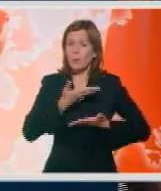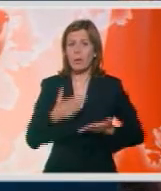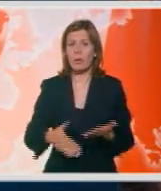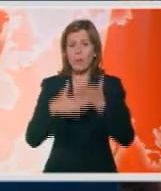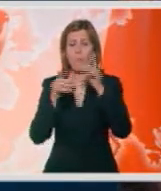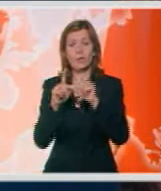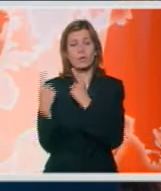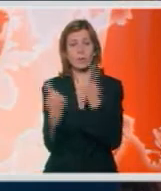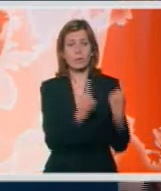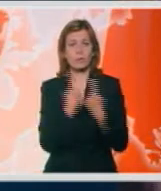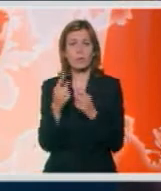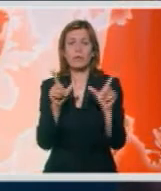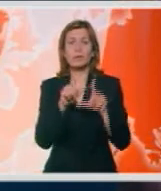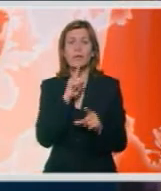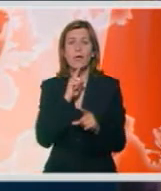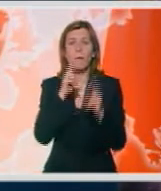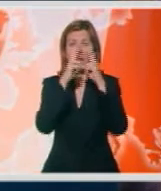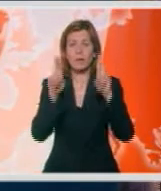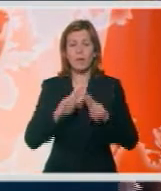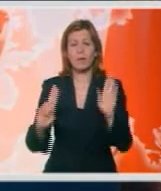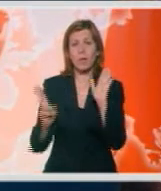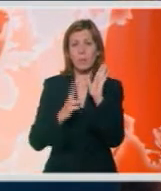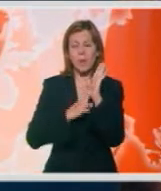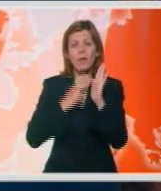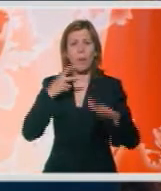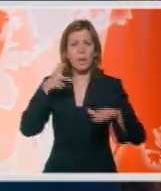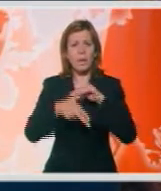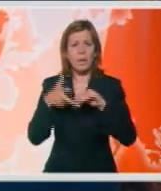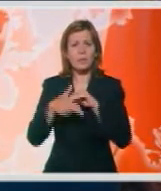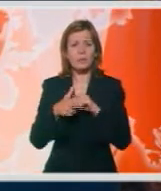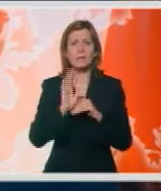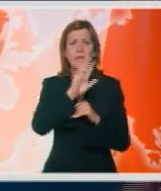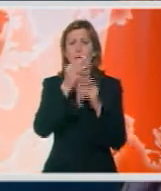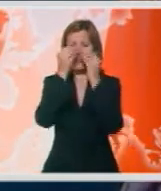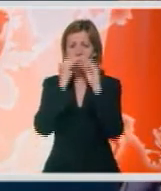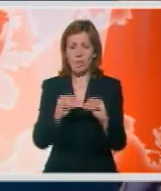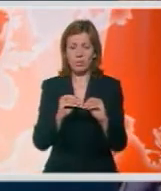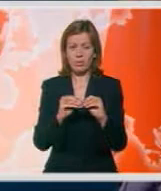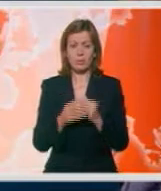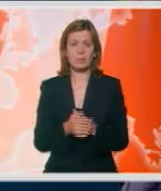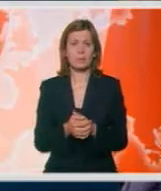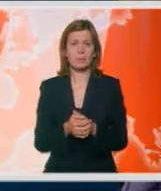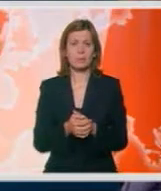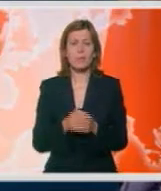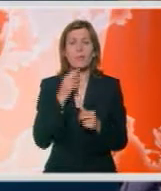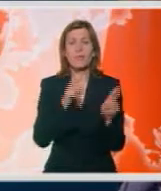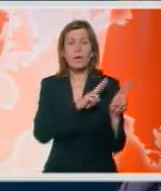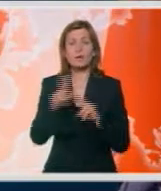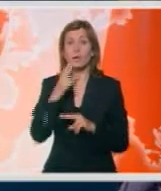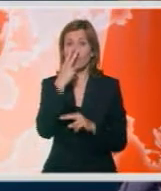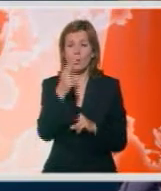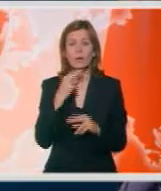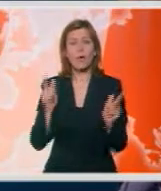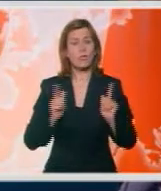situaciji u kojoj je međunarodno pravo prekršeno na njenu štetu. Sud je očigledno